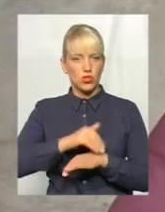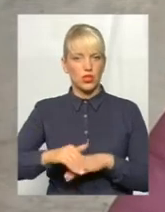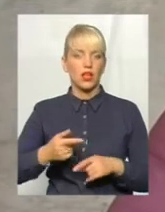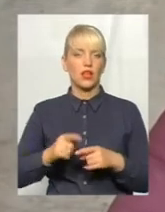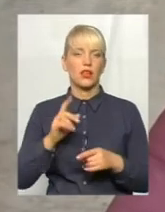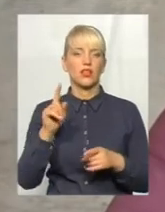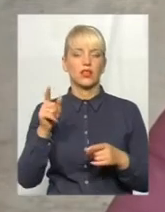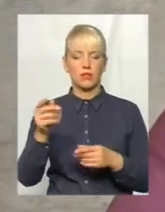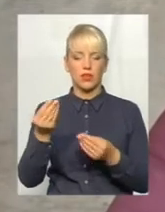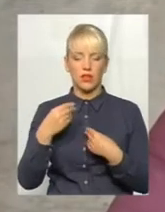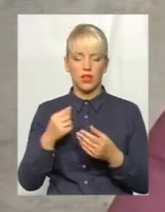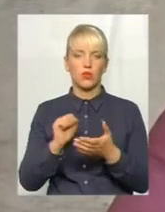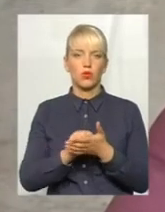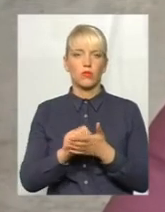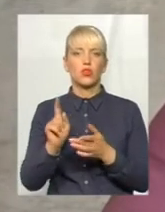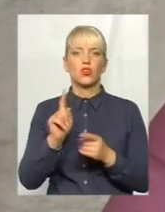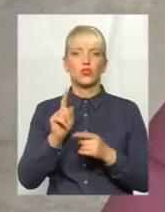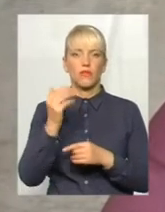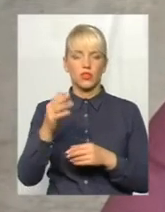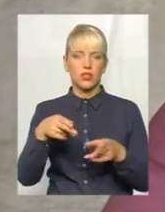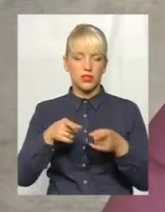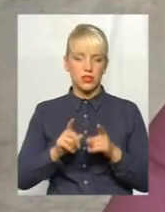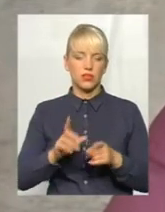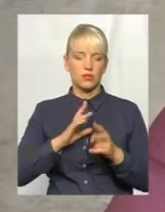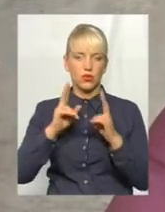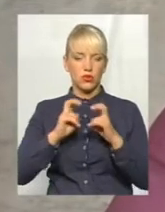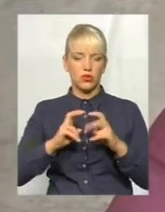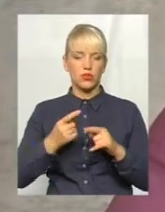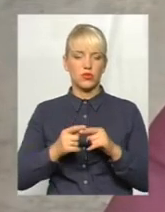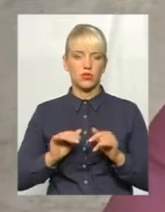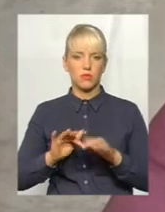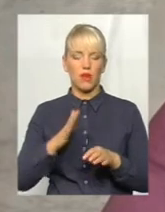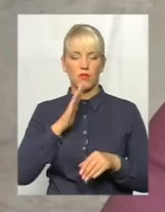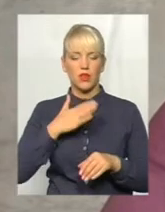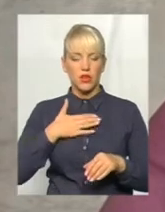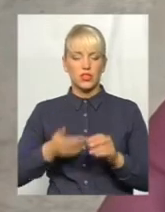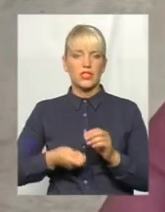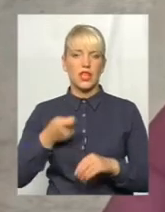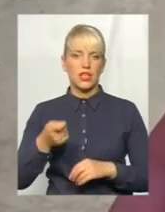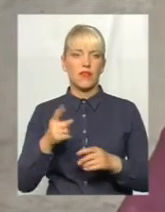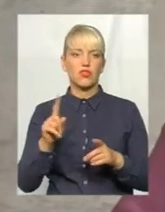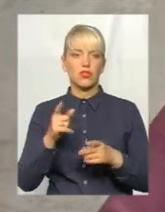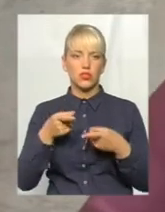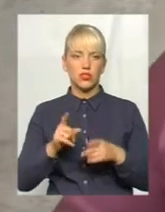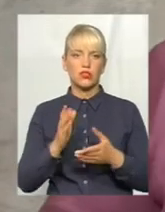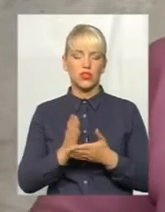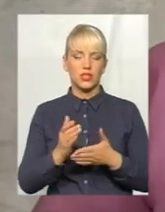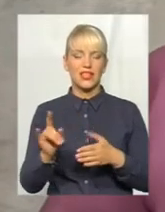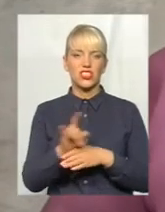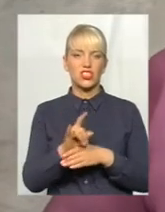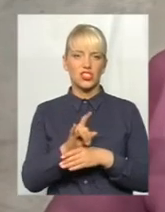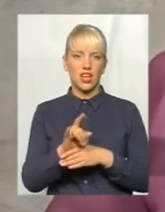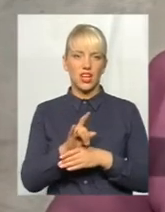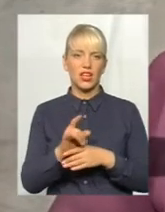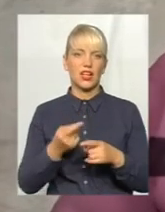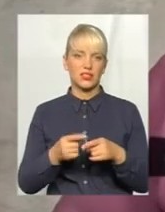що вони розслідували цю справу по нашій заяві і довели, що є дійсно шахрайський вчинок інших осіб у нашому